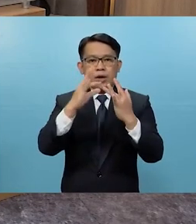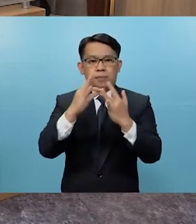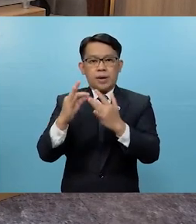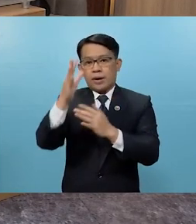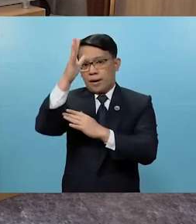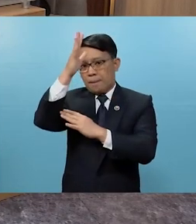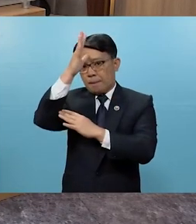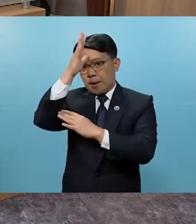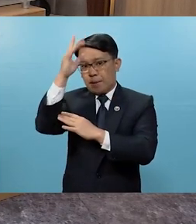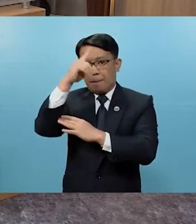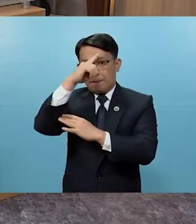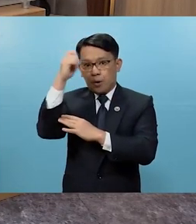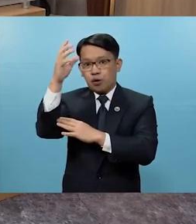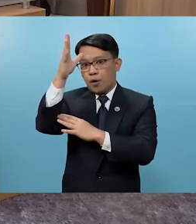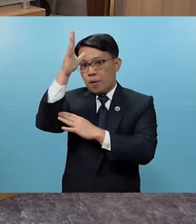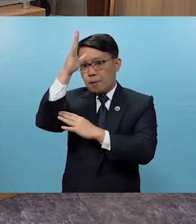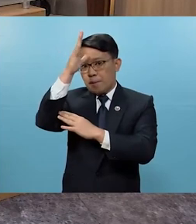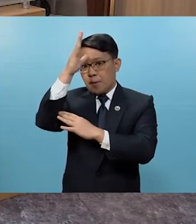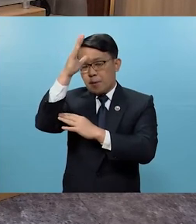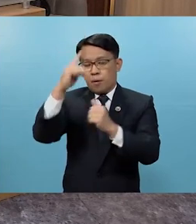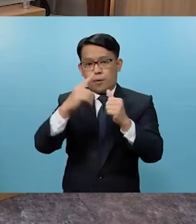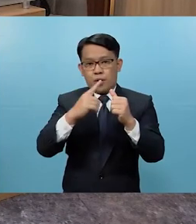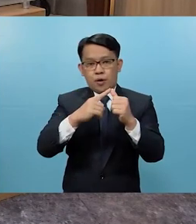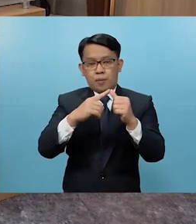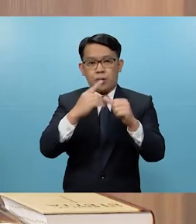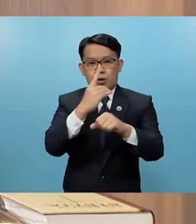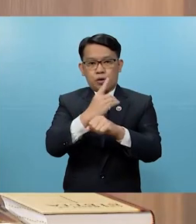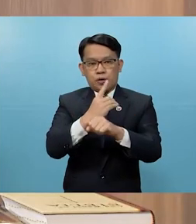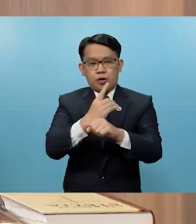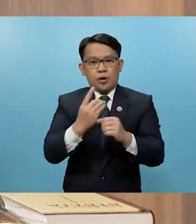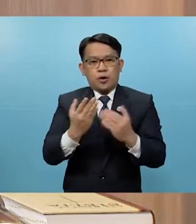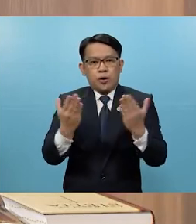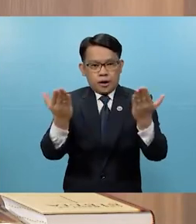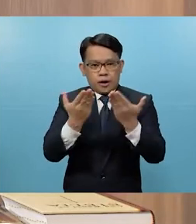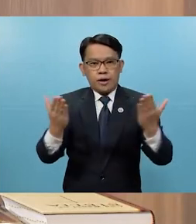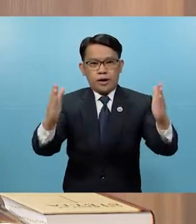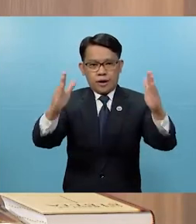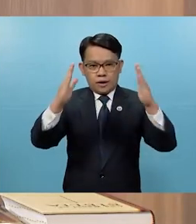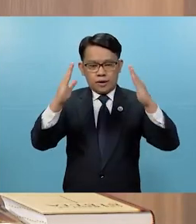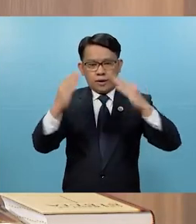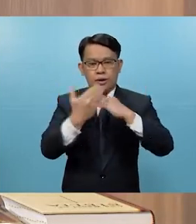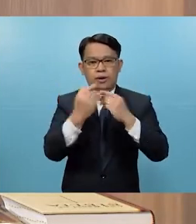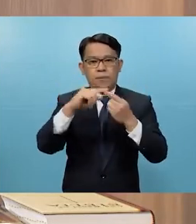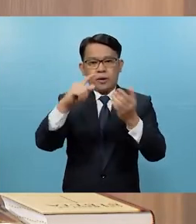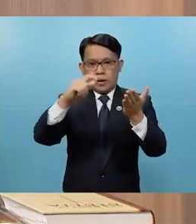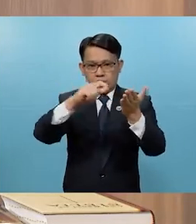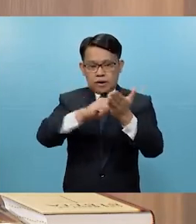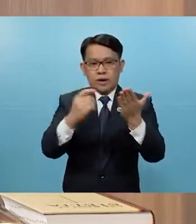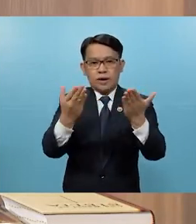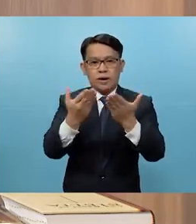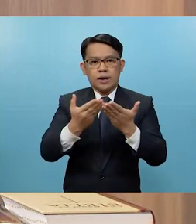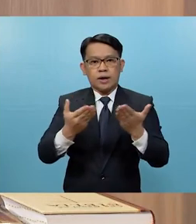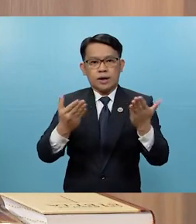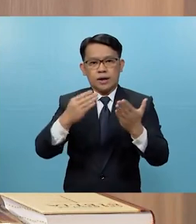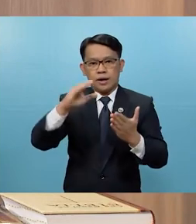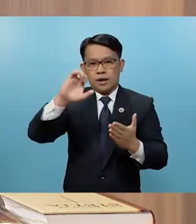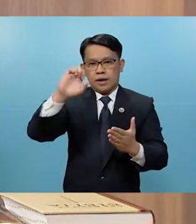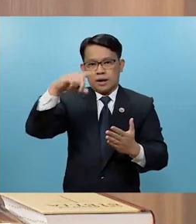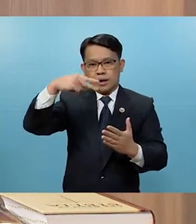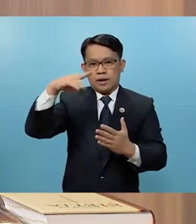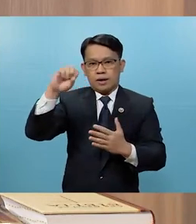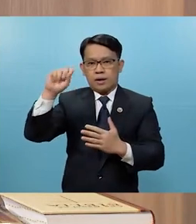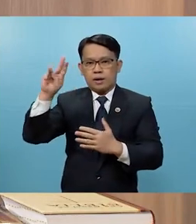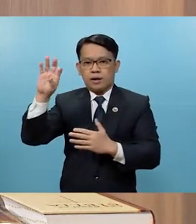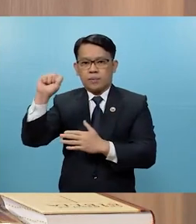nung ama, sapagkat ang ama po ang pangunahing nananagot nito? Pakinggan natin mga kaibigan ang nakasulat po dito naman sa Efeso.